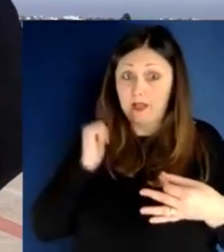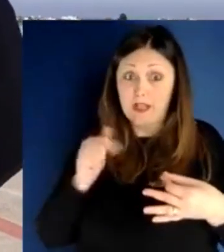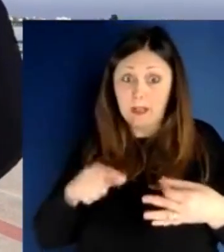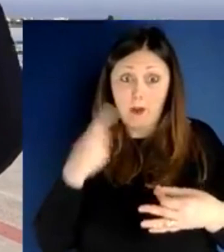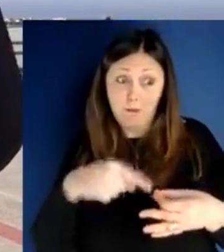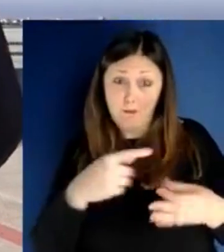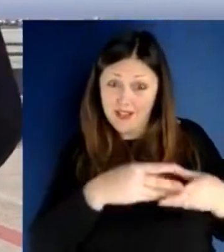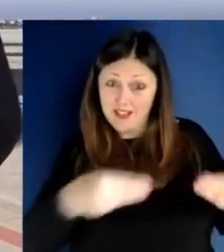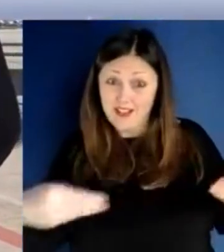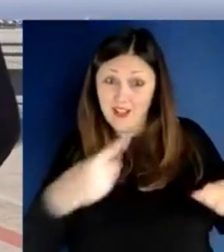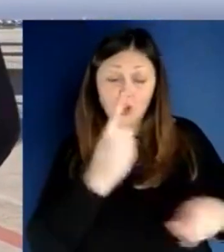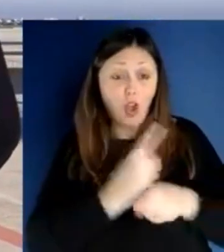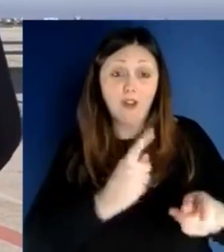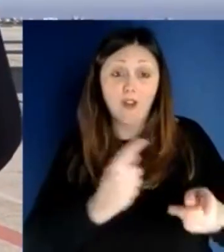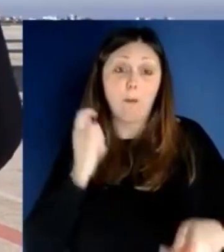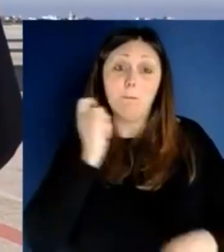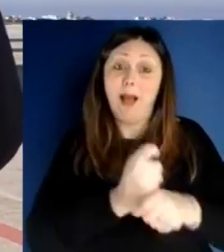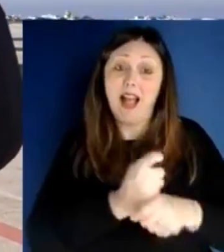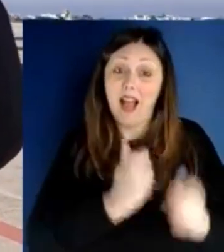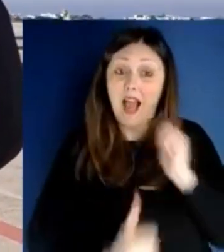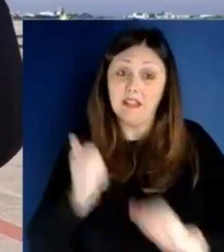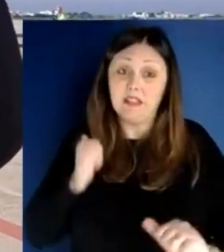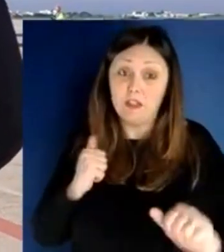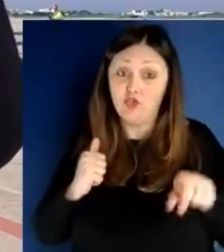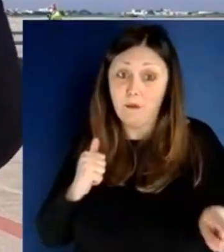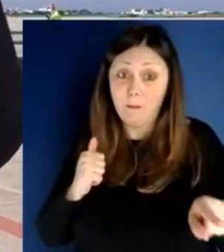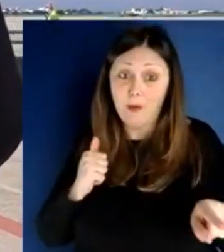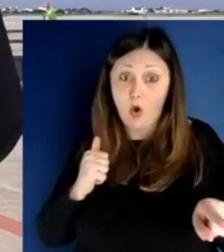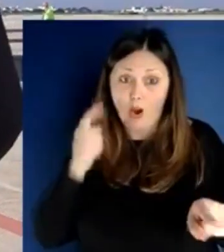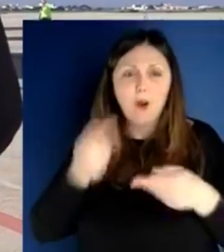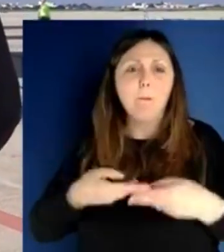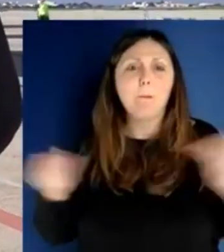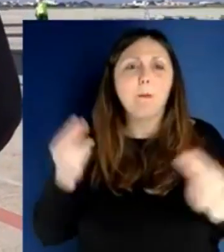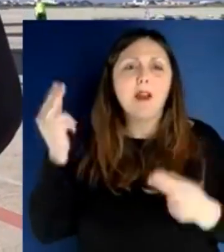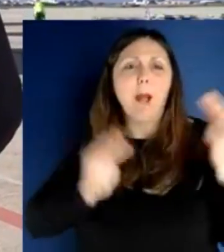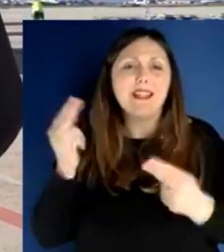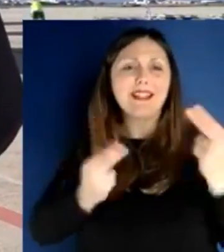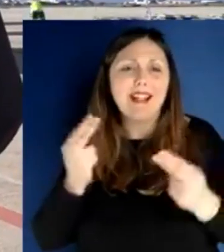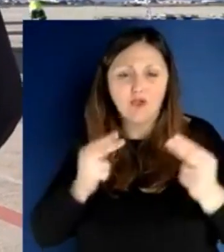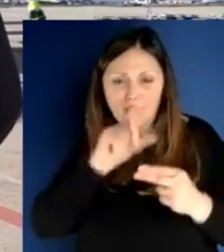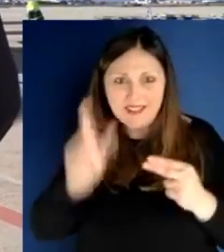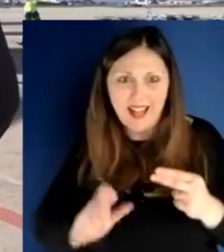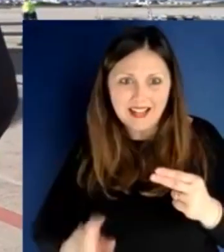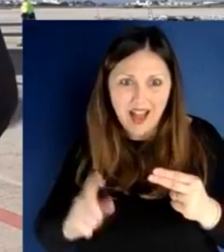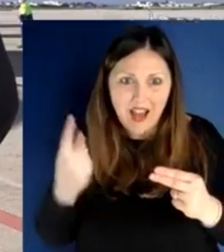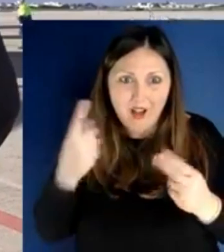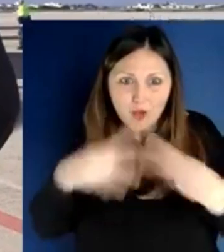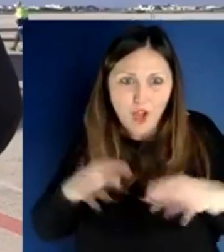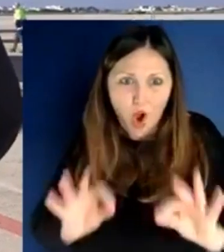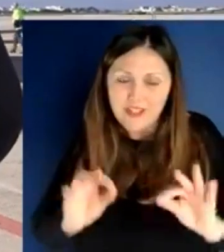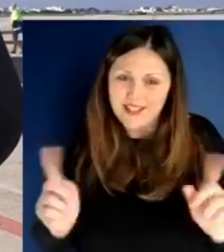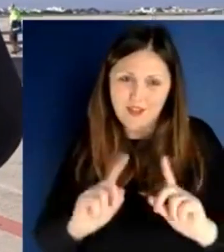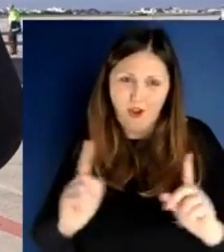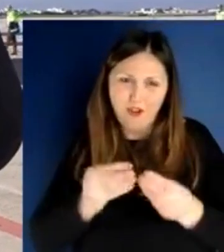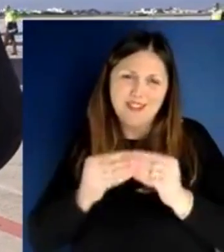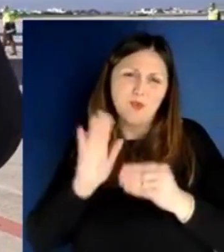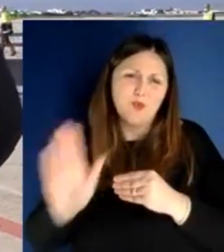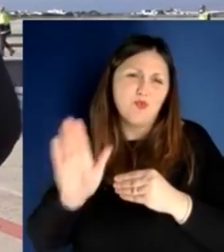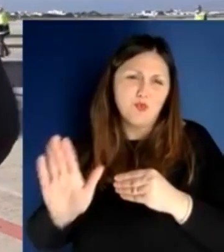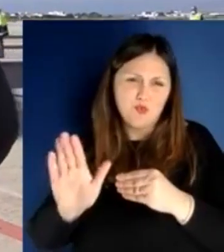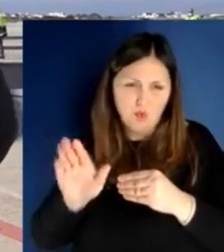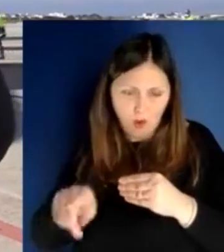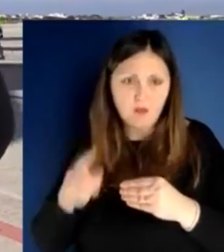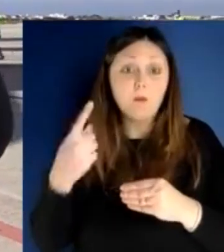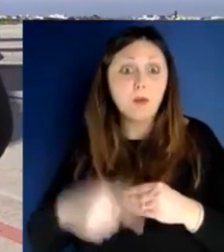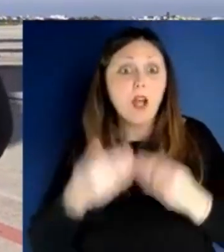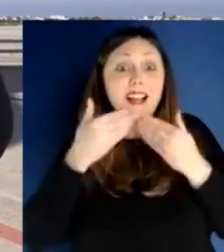così, quindi grazie alle garanzie che abbiamo avuto alle relazioni siamo riusciti, scherzando ho detto che mi sono messo a fare